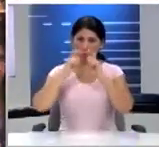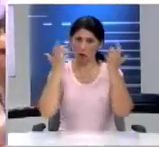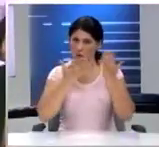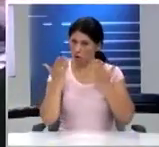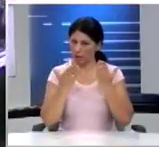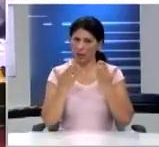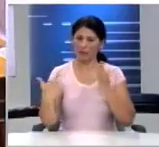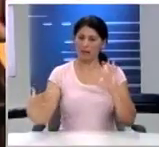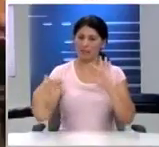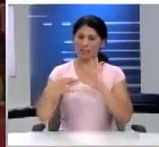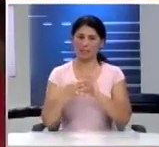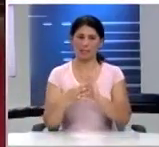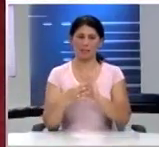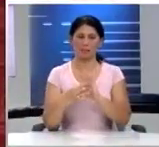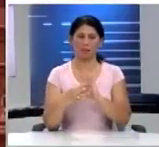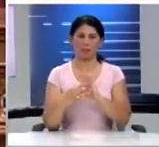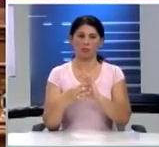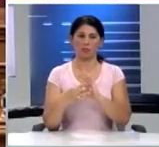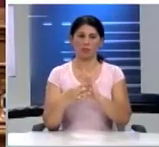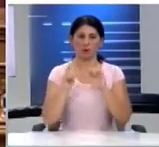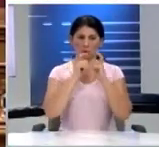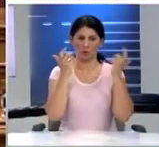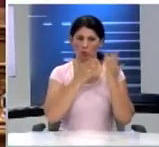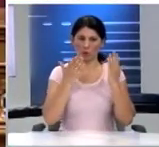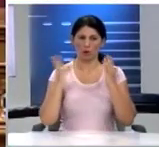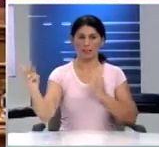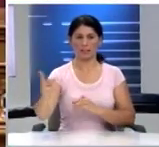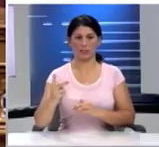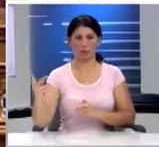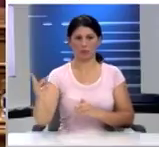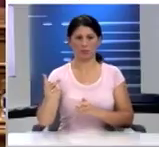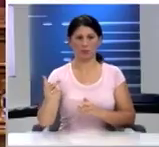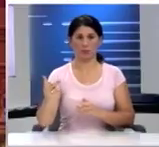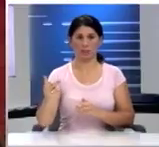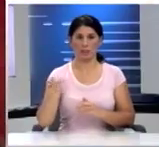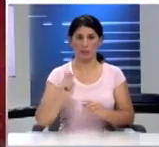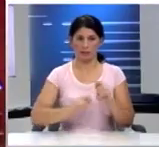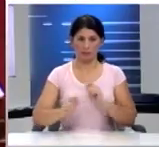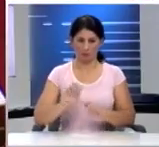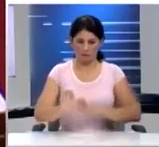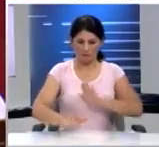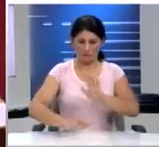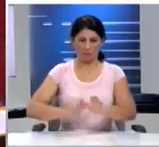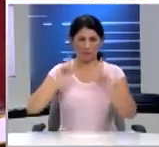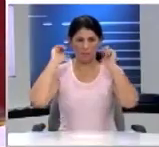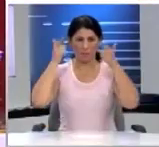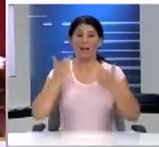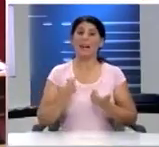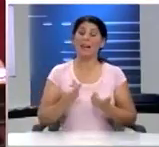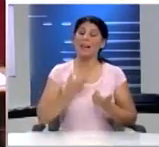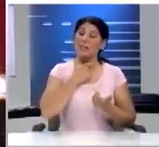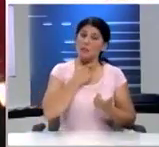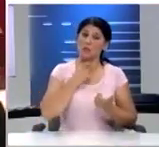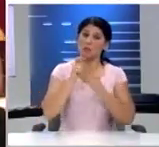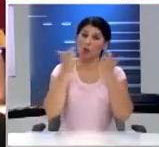και θα λειτουργούν ως συνδετικοί κρίκοι του σχολείου και της κοινότητας Για να κάνουμε τα δικά μας βήματα δημοκρατίας χρειαζόμαστε ένα σχολείο που θα